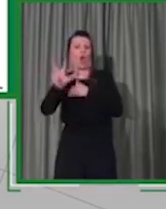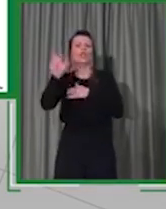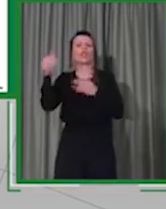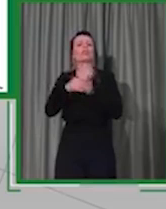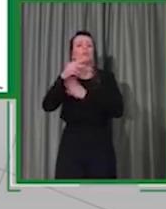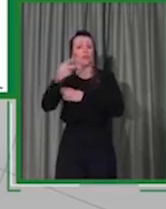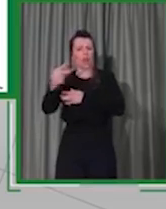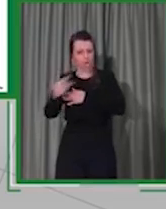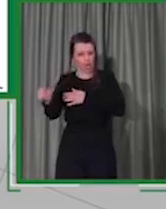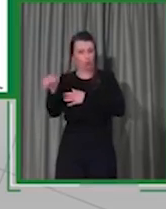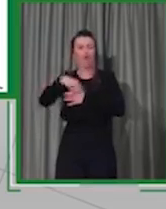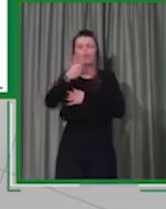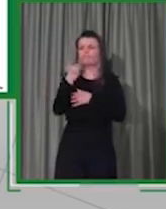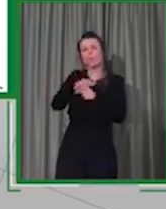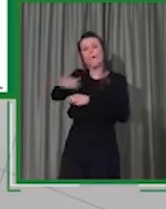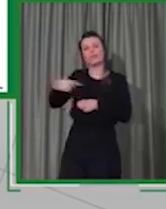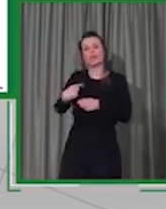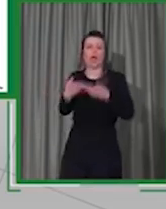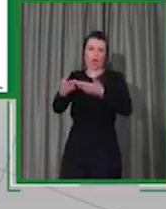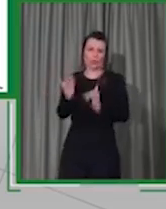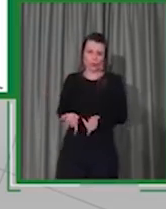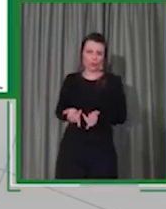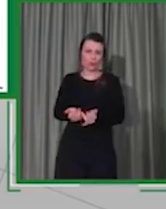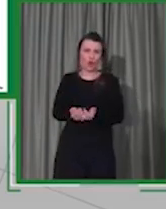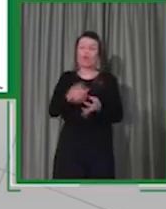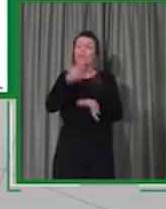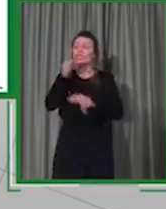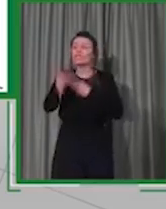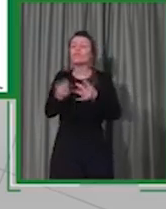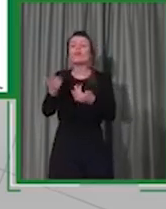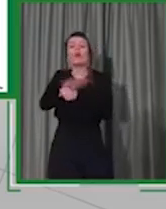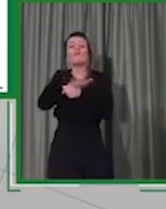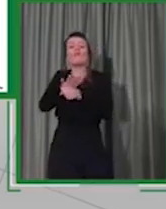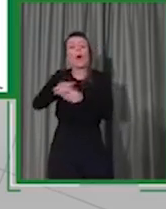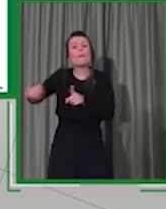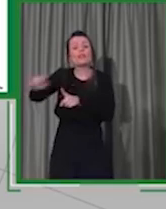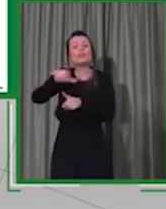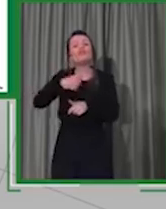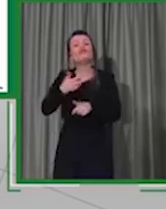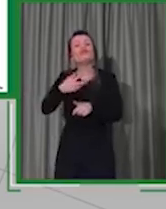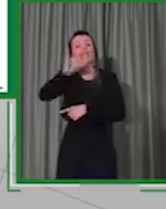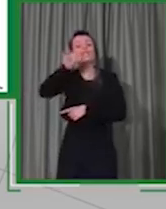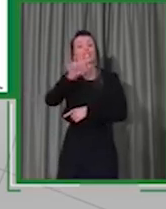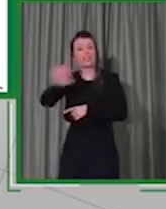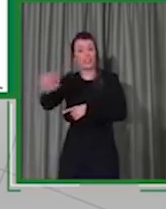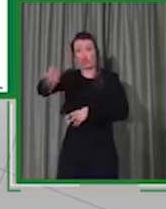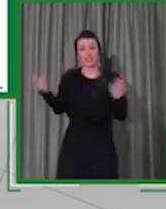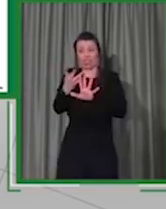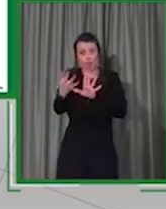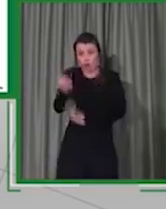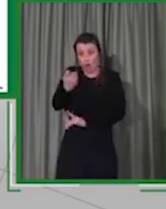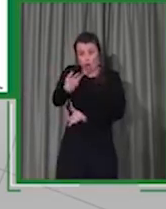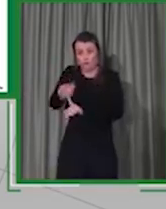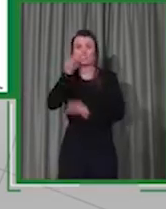famiglie dando la possibilità a tutti i nuclei familiari che sono in possesso dell'attestazione l'ISE del 2019 quindi dello scorso anno, di poter